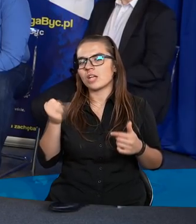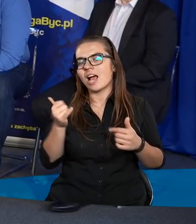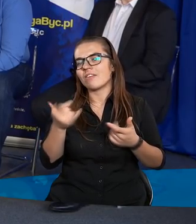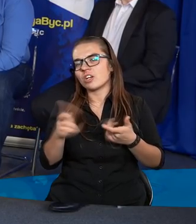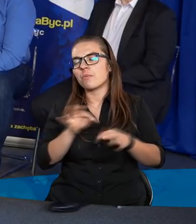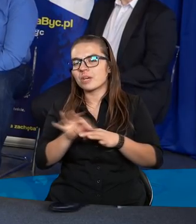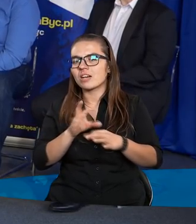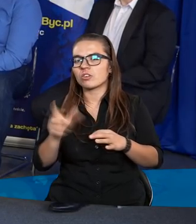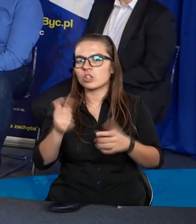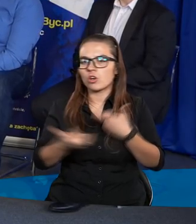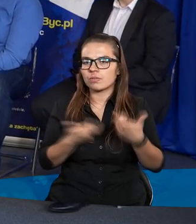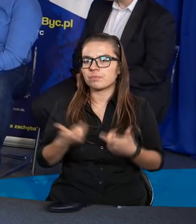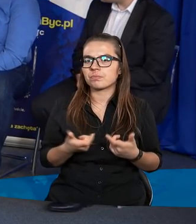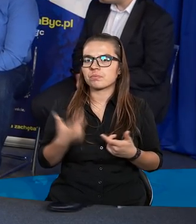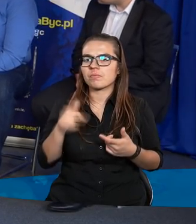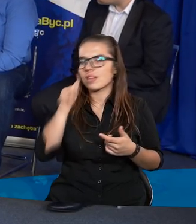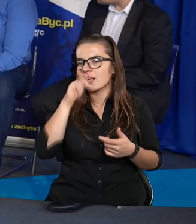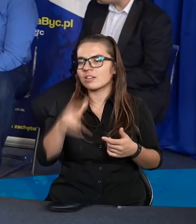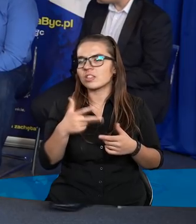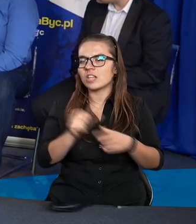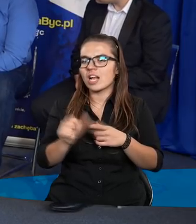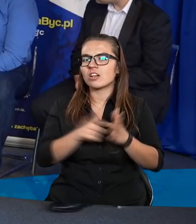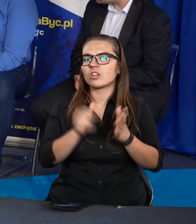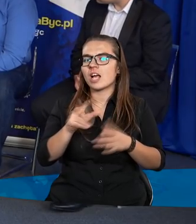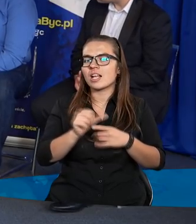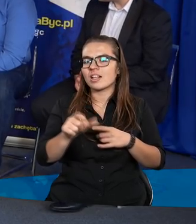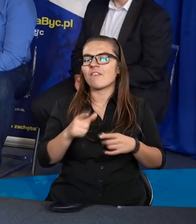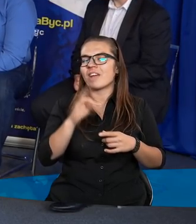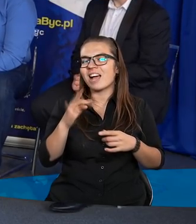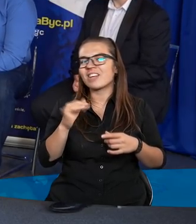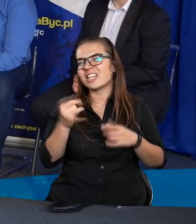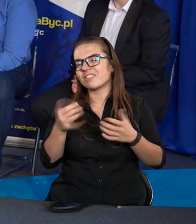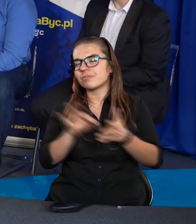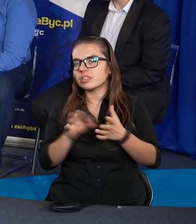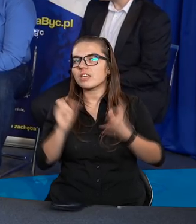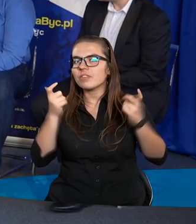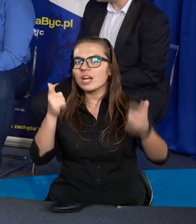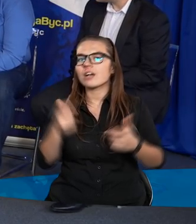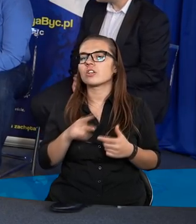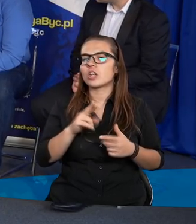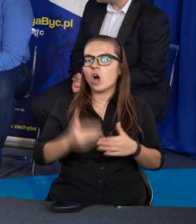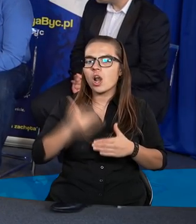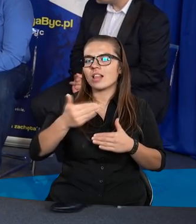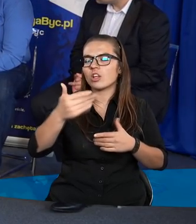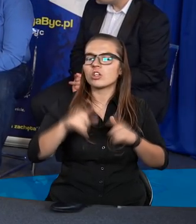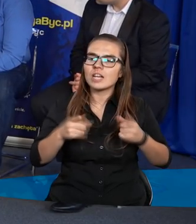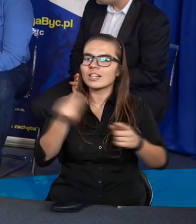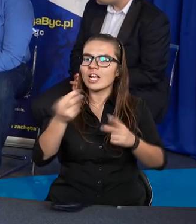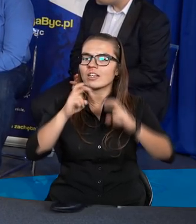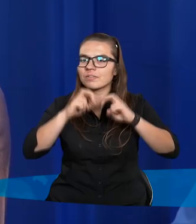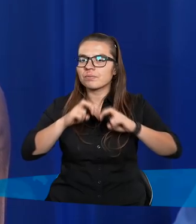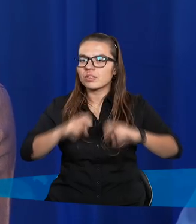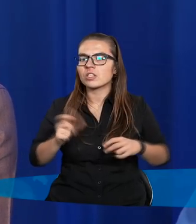jakoś je tam prześladował, czy tępie. Ale niestety często tak jest, że te konsekwencje gdzieś tam ciągną się w kolejne pokolenia. I